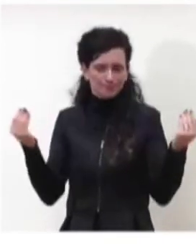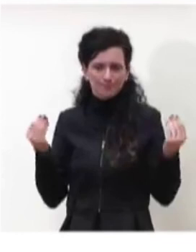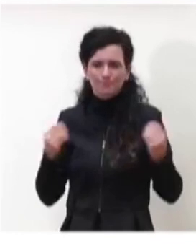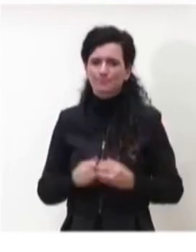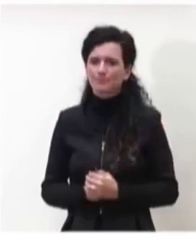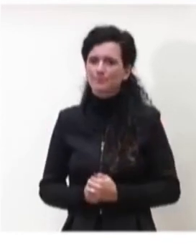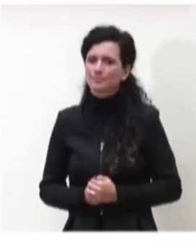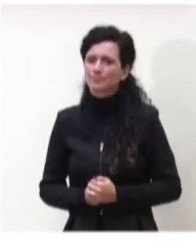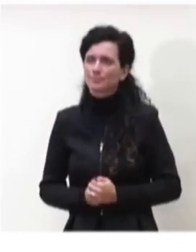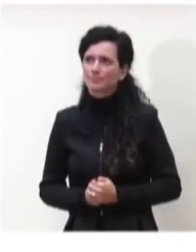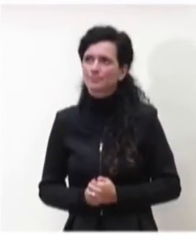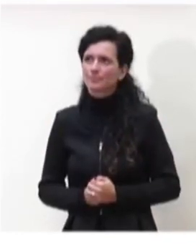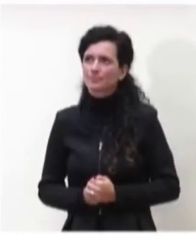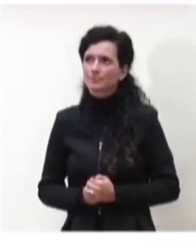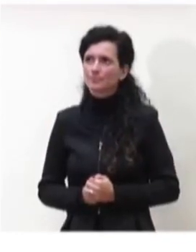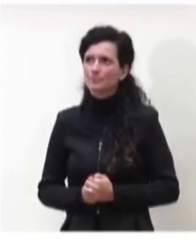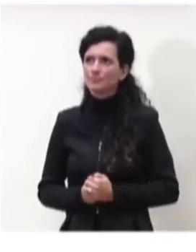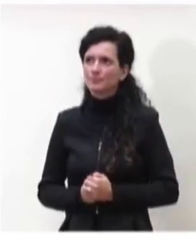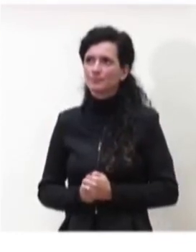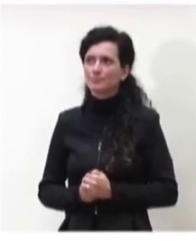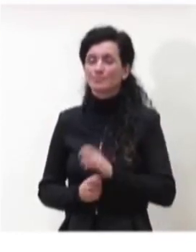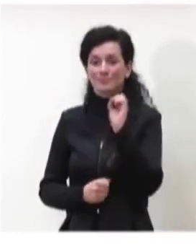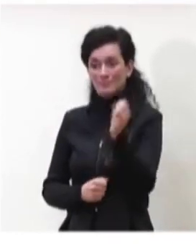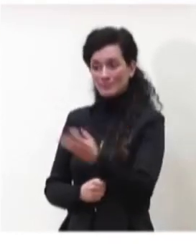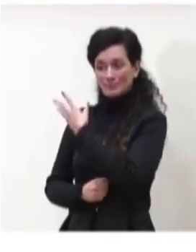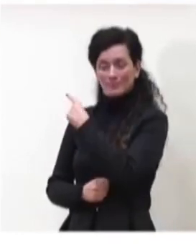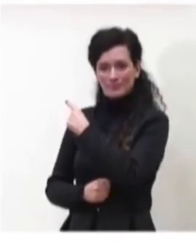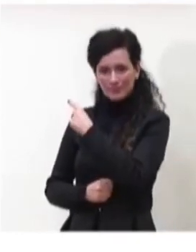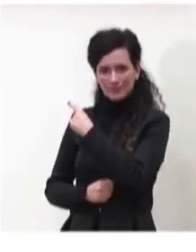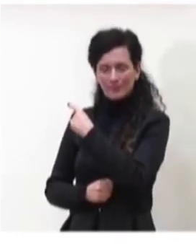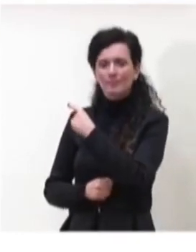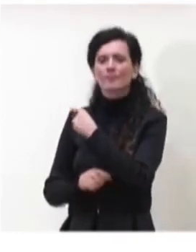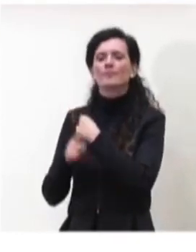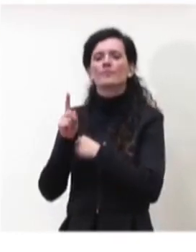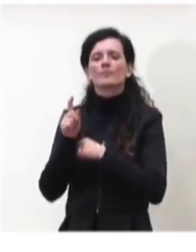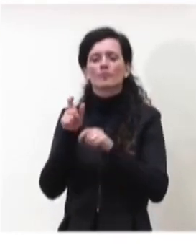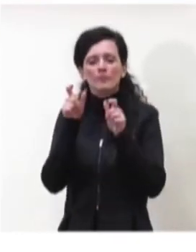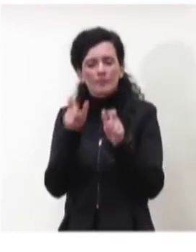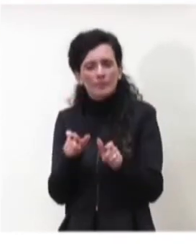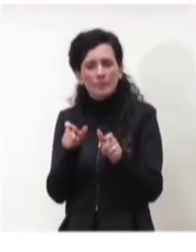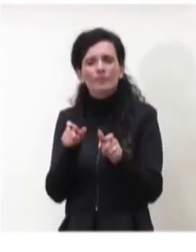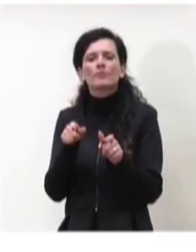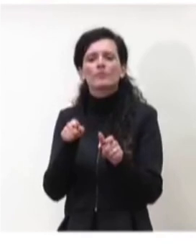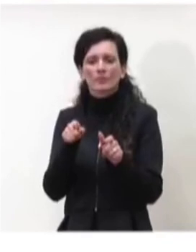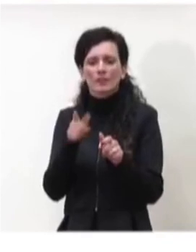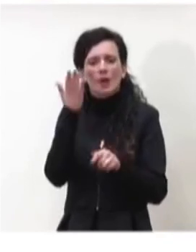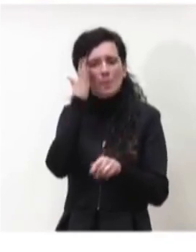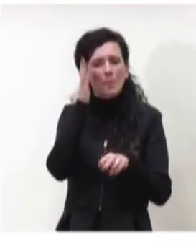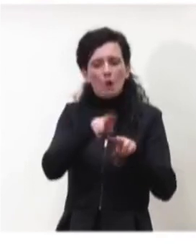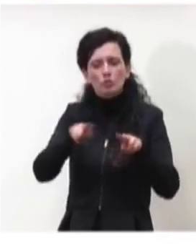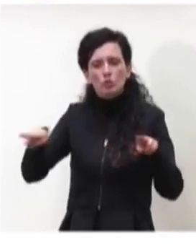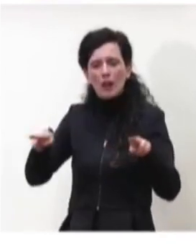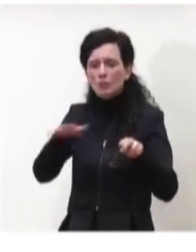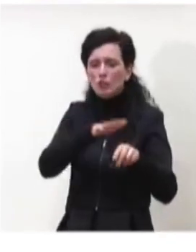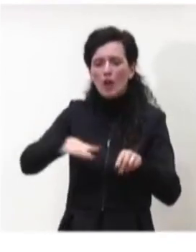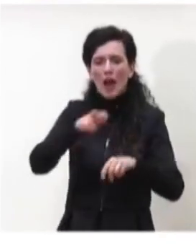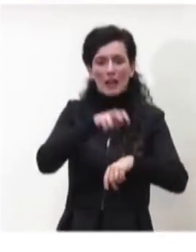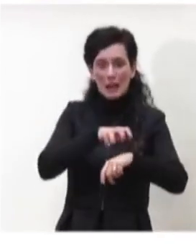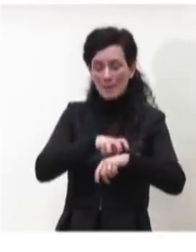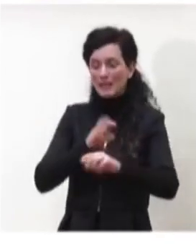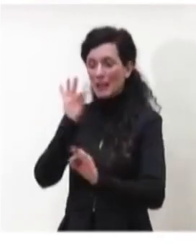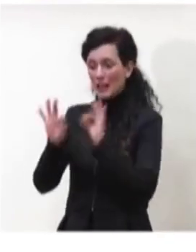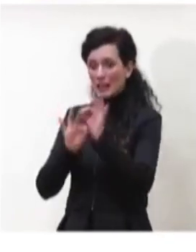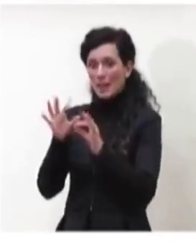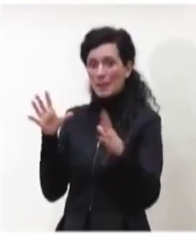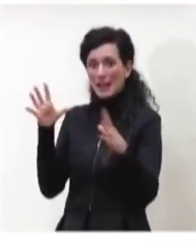Queste sono le resilienze, la parte quindi di occupazione dei posti letto di area medica e di terapia intensiva